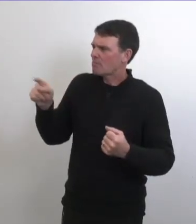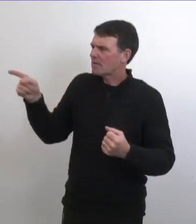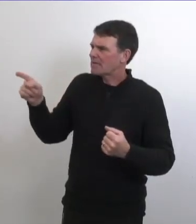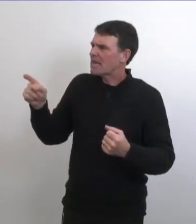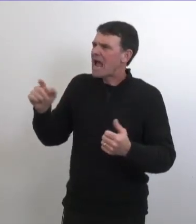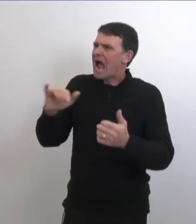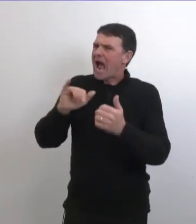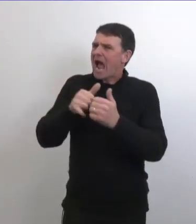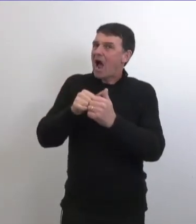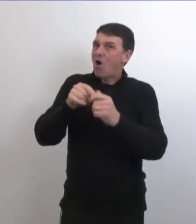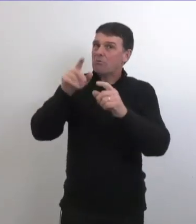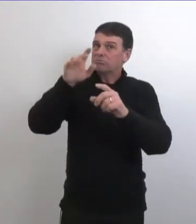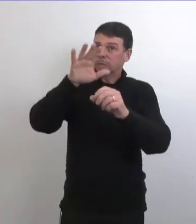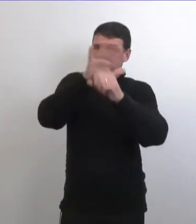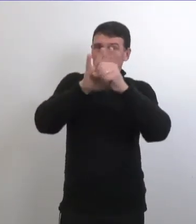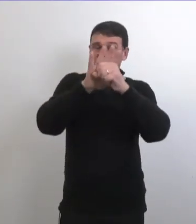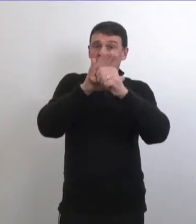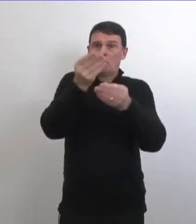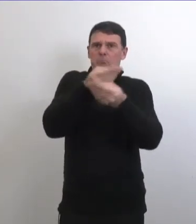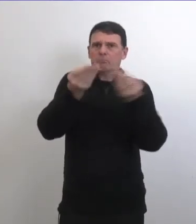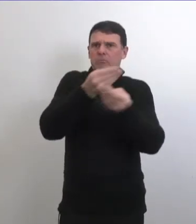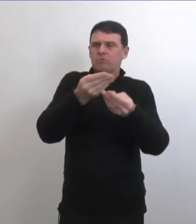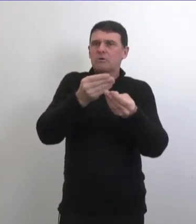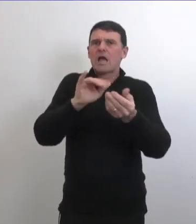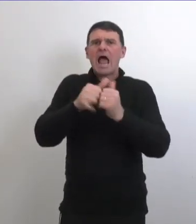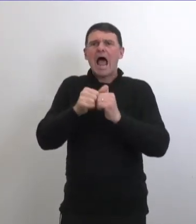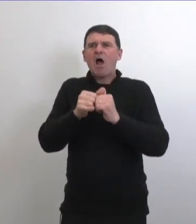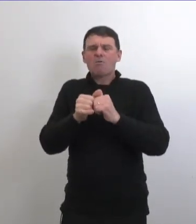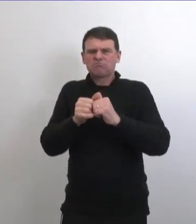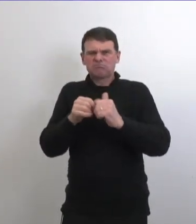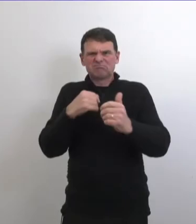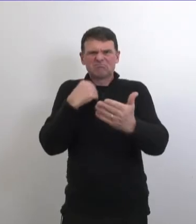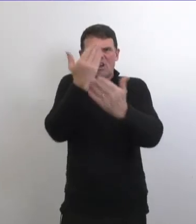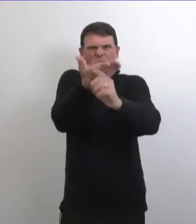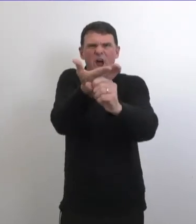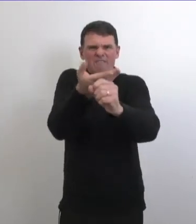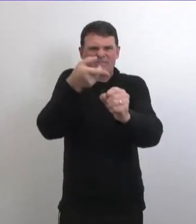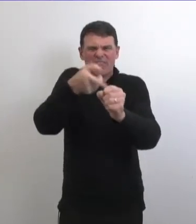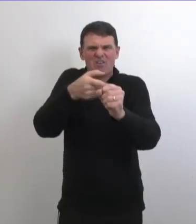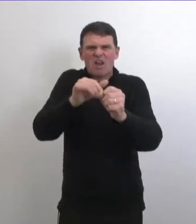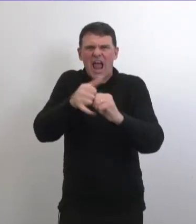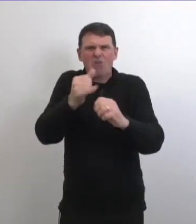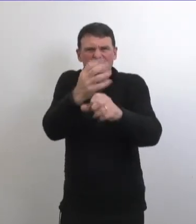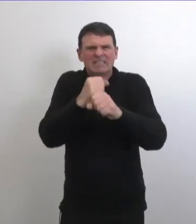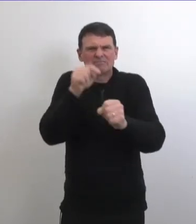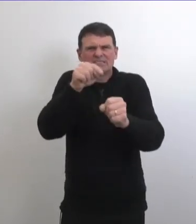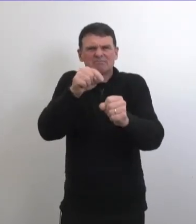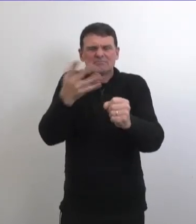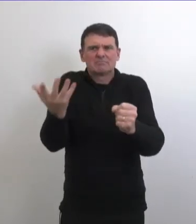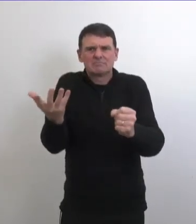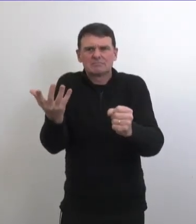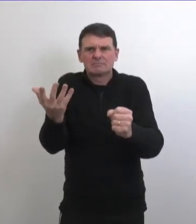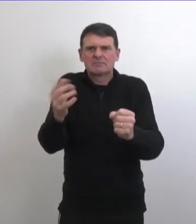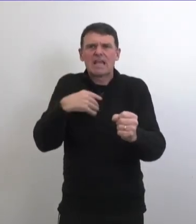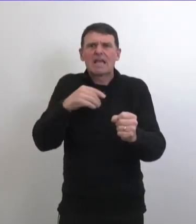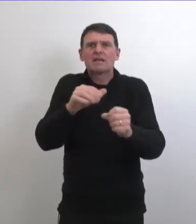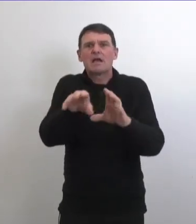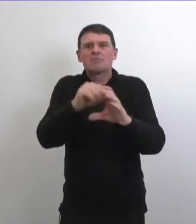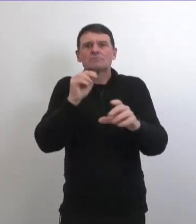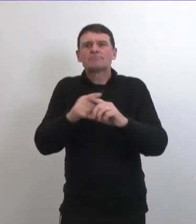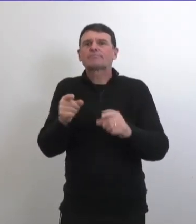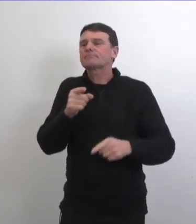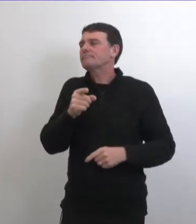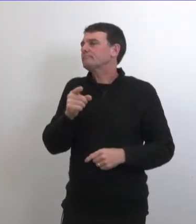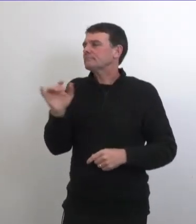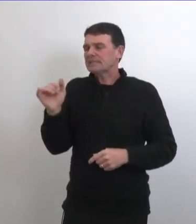publique le sache comment est-ce que le virus se répand dans ces communautés et comment est que vous pensez que le vaccin le virus y